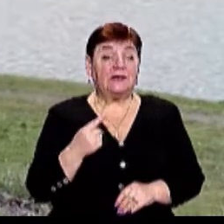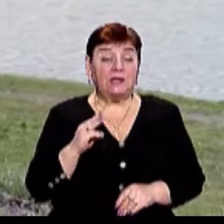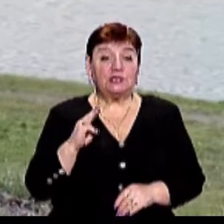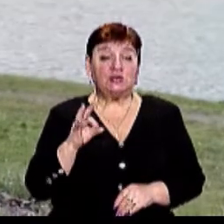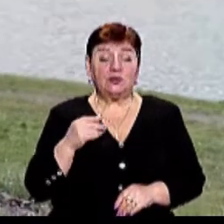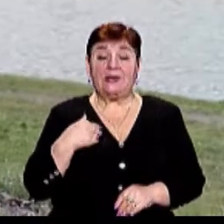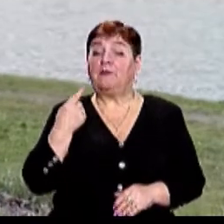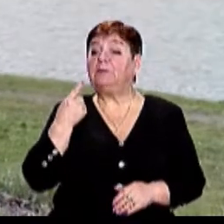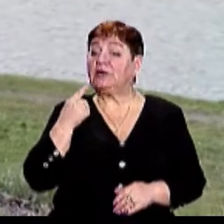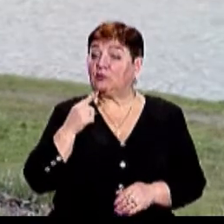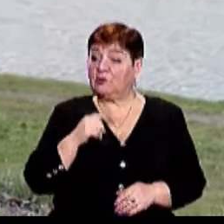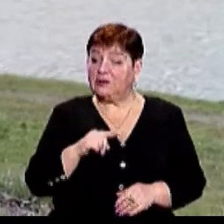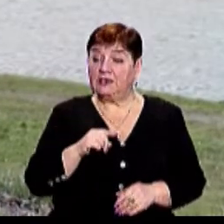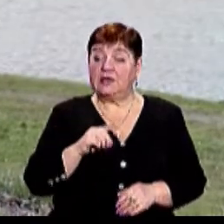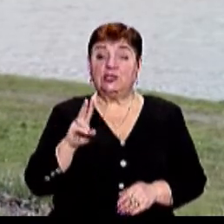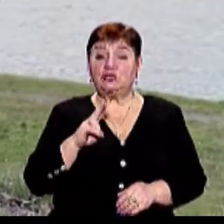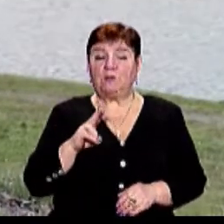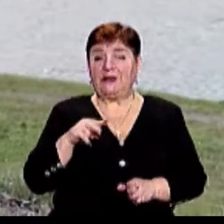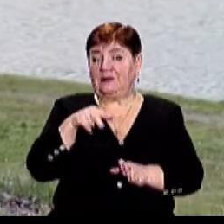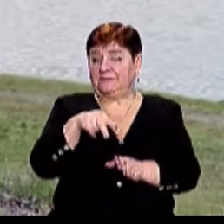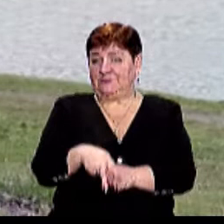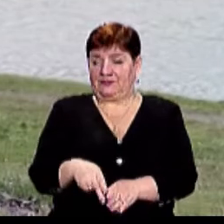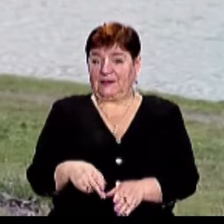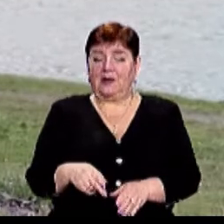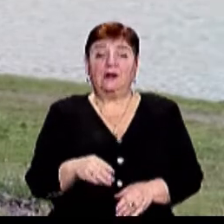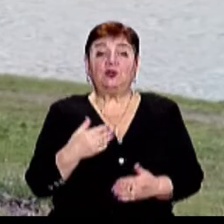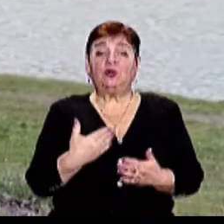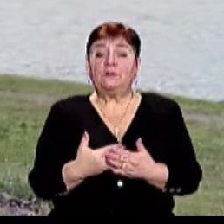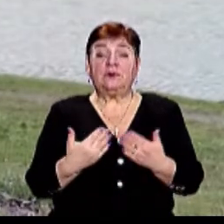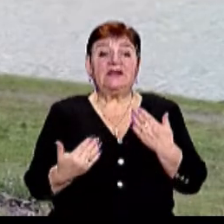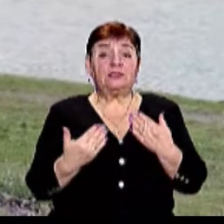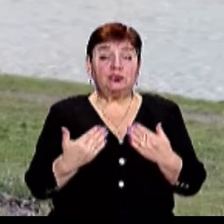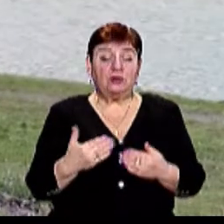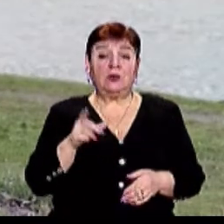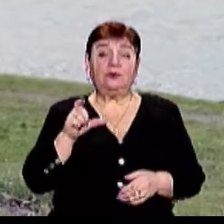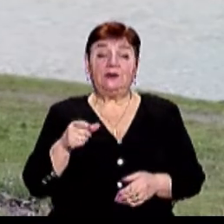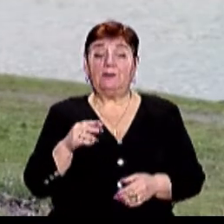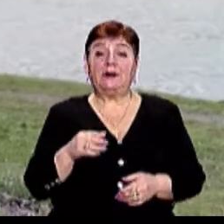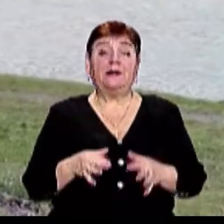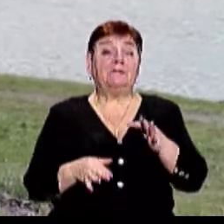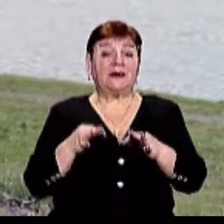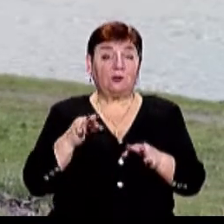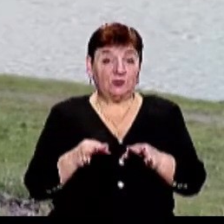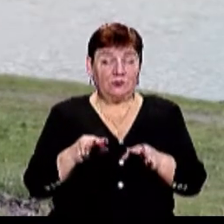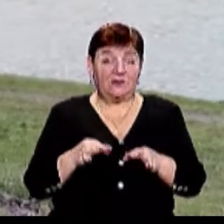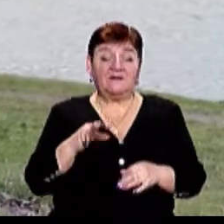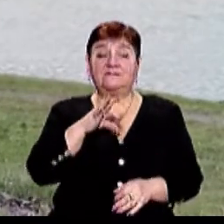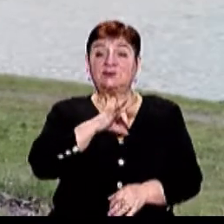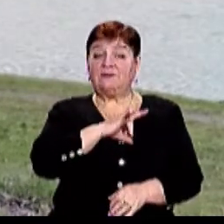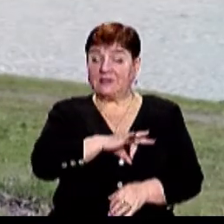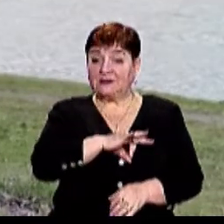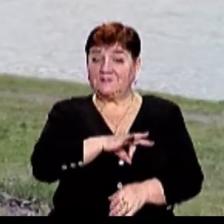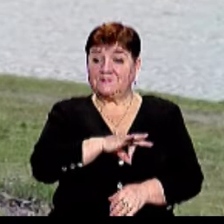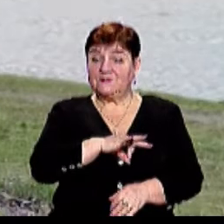я твердо переконана в тому, аби не насаджувати фемінітиви Тобто, якщо людям природніше, органічніше, здається, вживати,